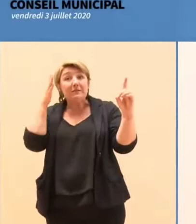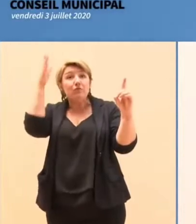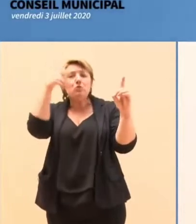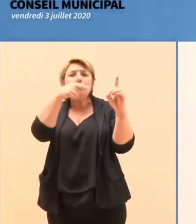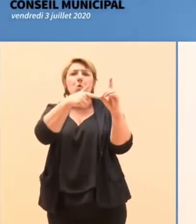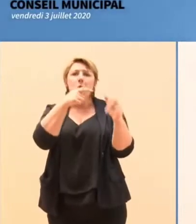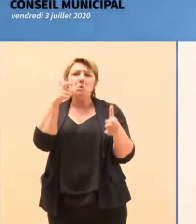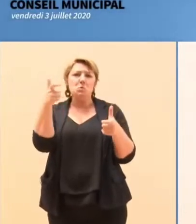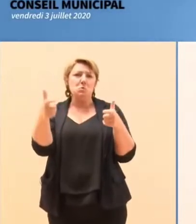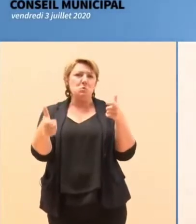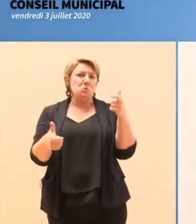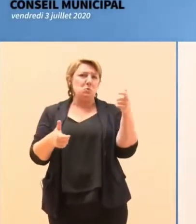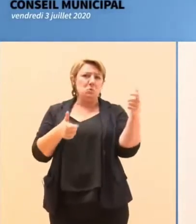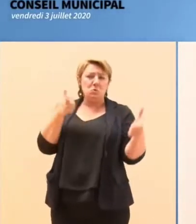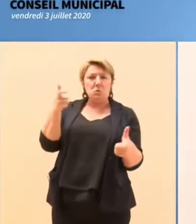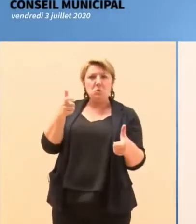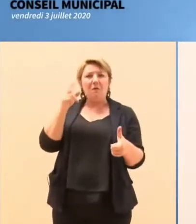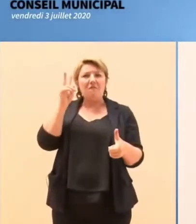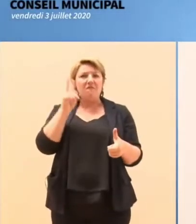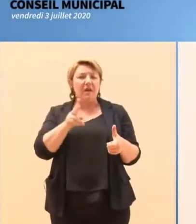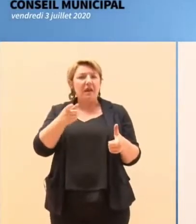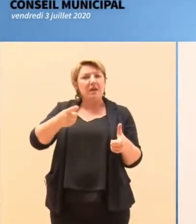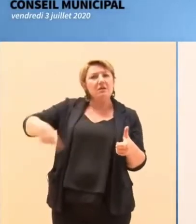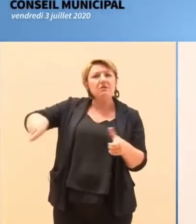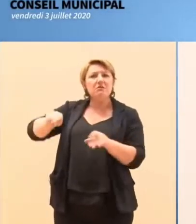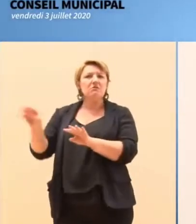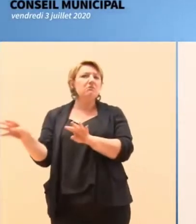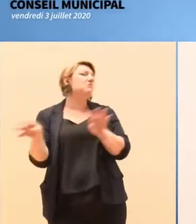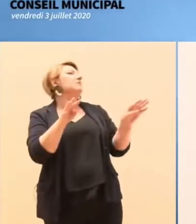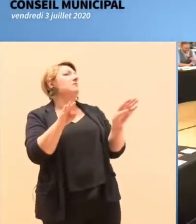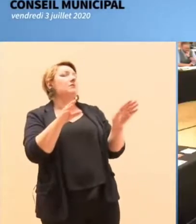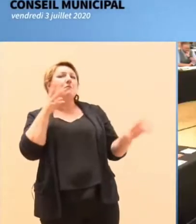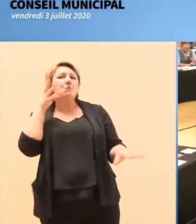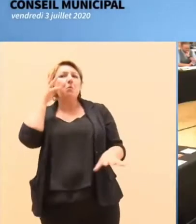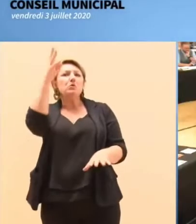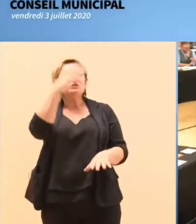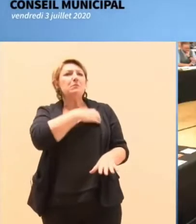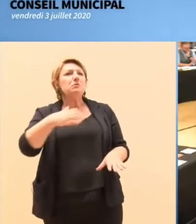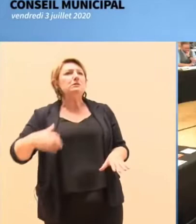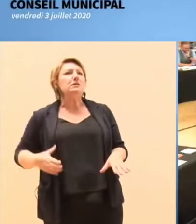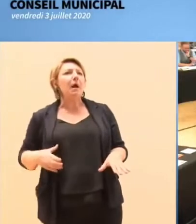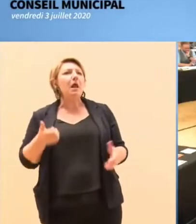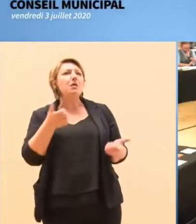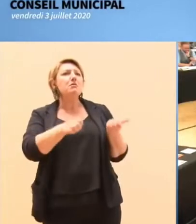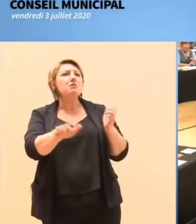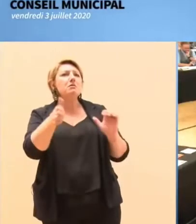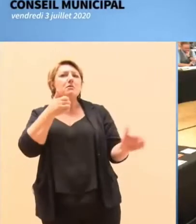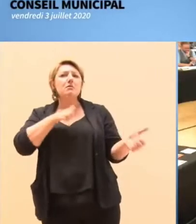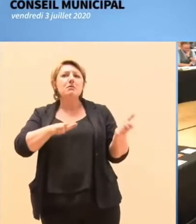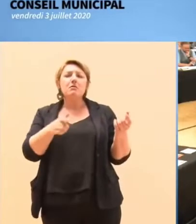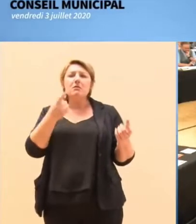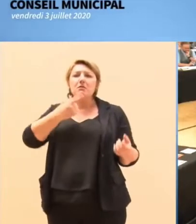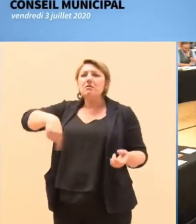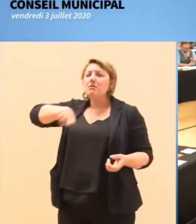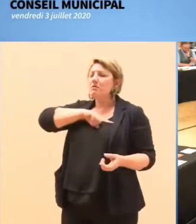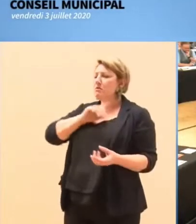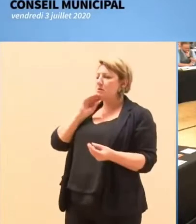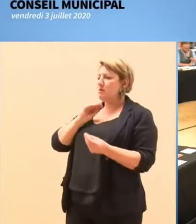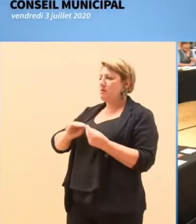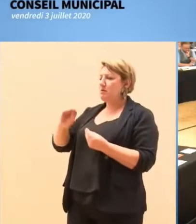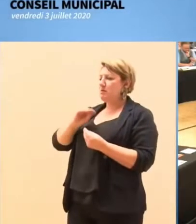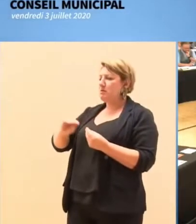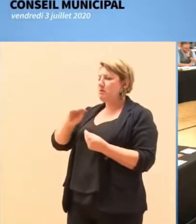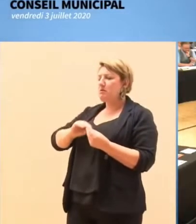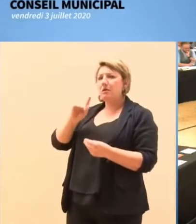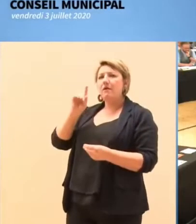absence d'élan, d'adhésion à un projet municipal partagé, doit tous nous interroger et nous devons en tirer les